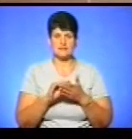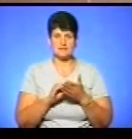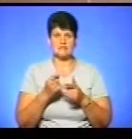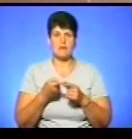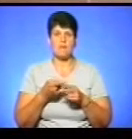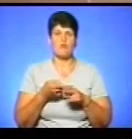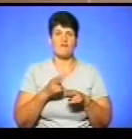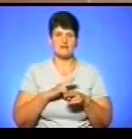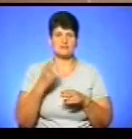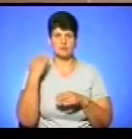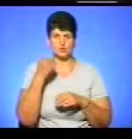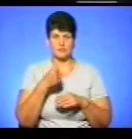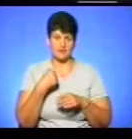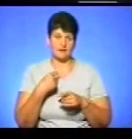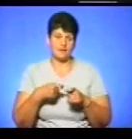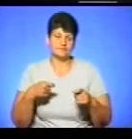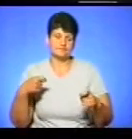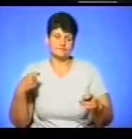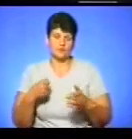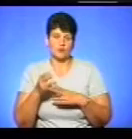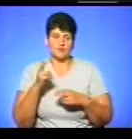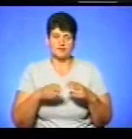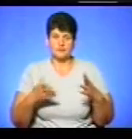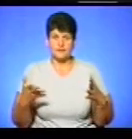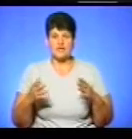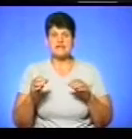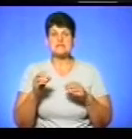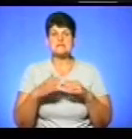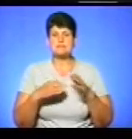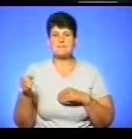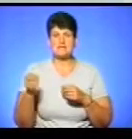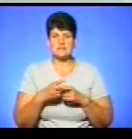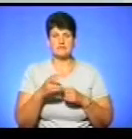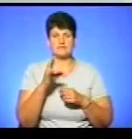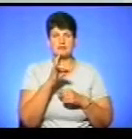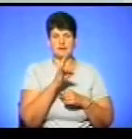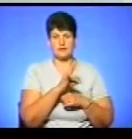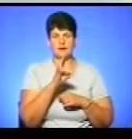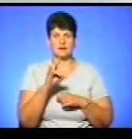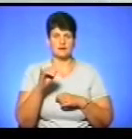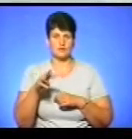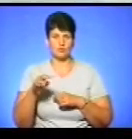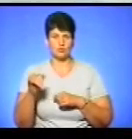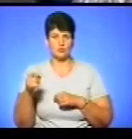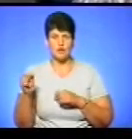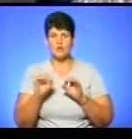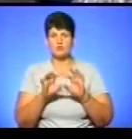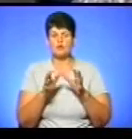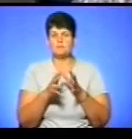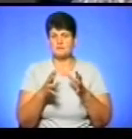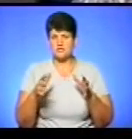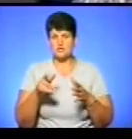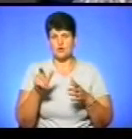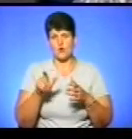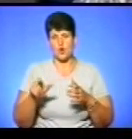рік. Я так дотягнула до останнього. Спеціаліст управління соціального захисту Наталія Німуха розповідає, що найбільше громадян подавали